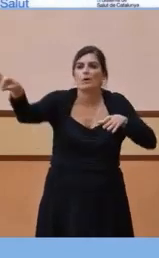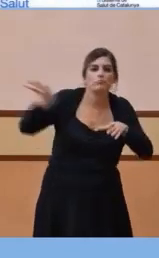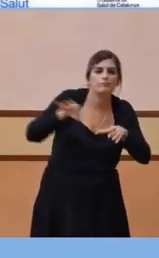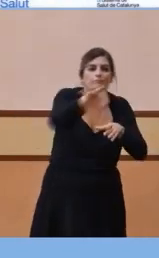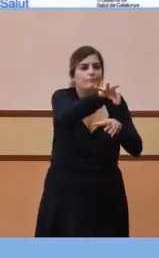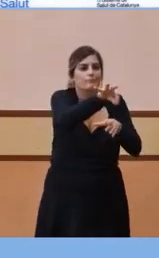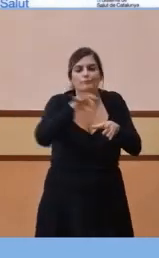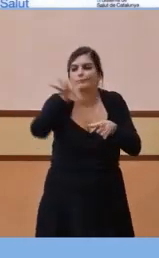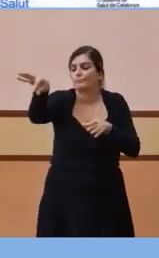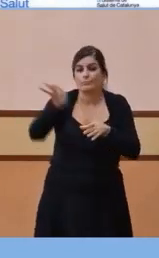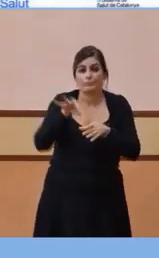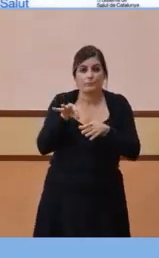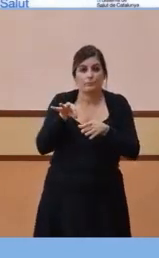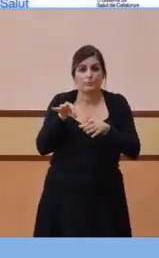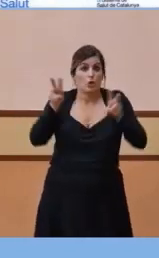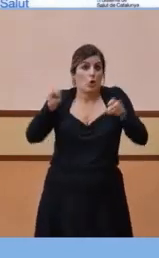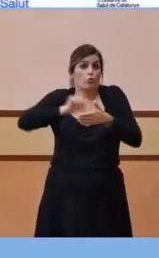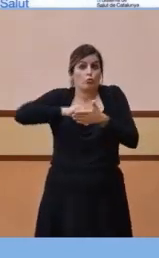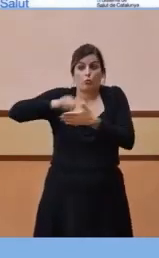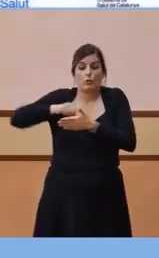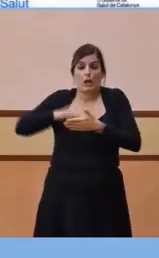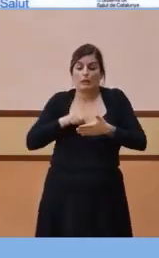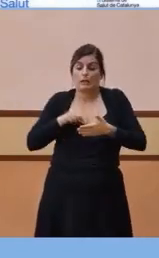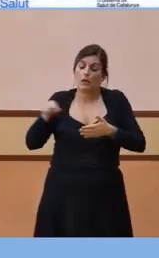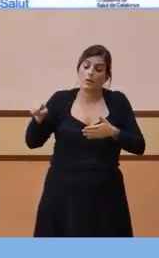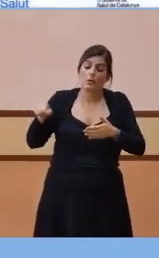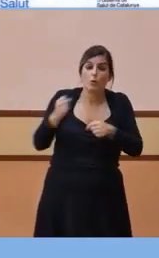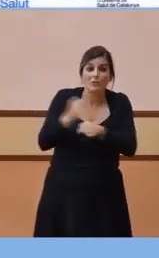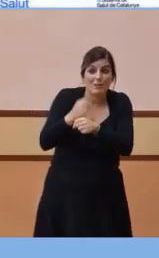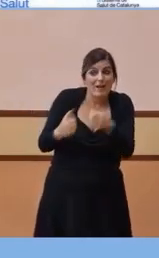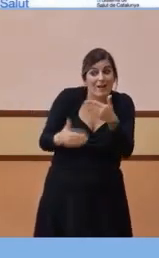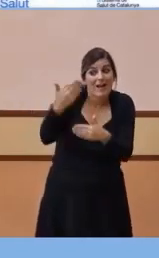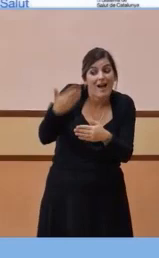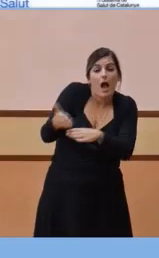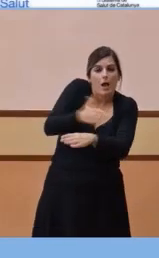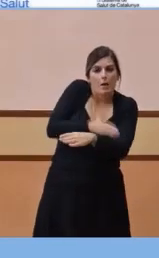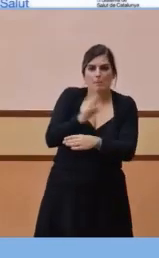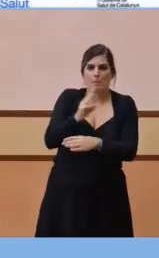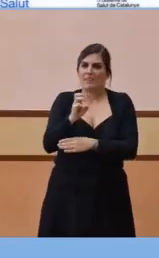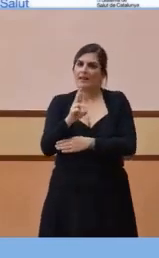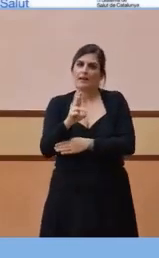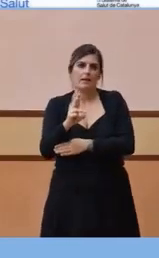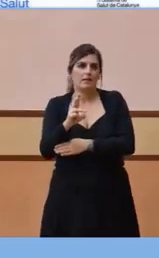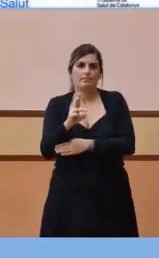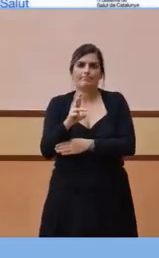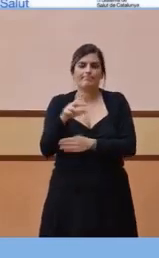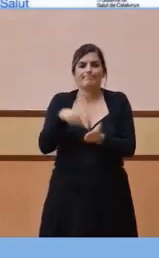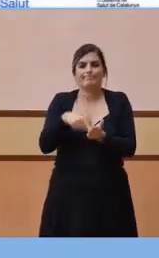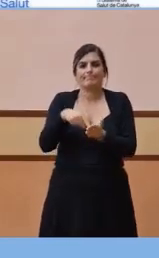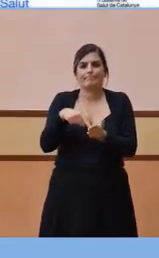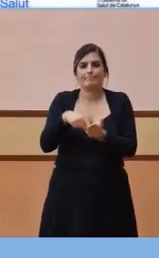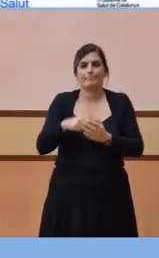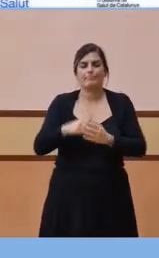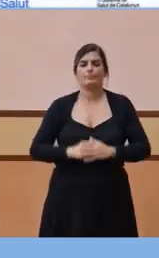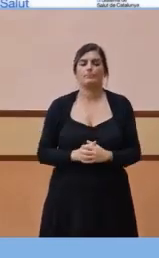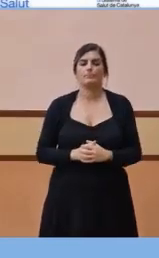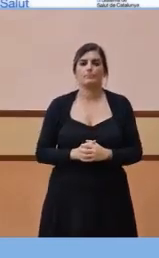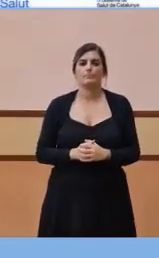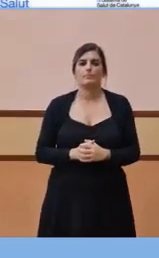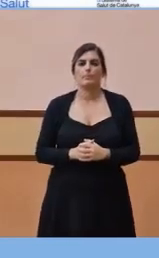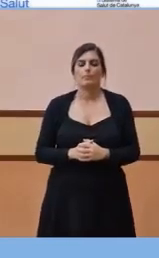motiu, tenim noves incorporacions en una PCR a l'hora d'aquesta nova incorporació.